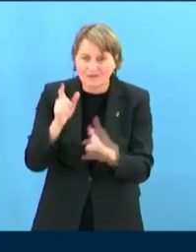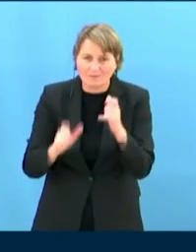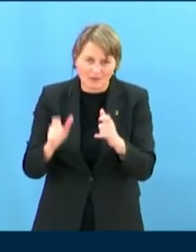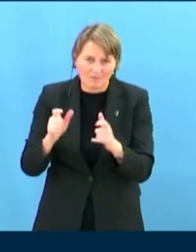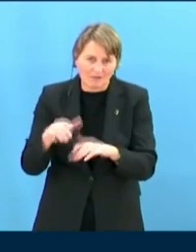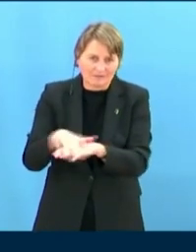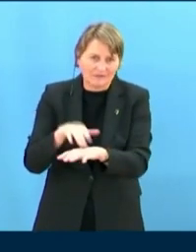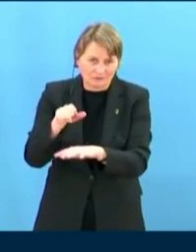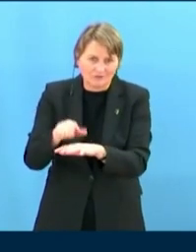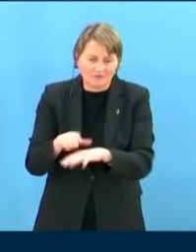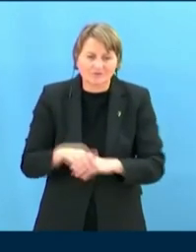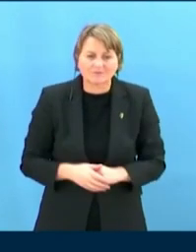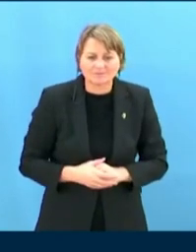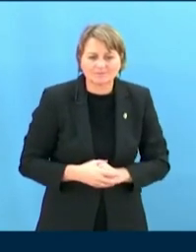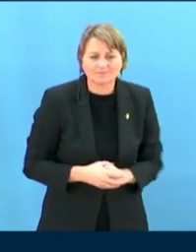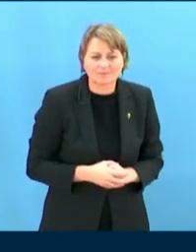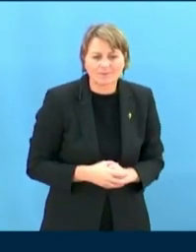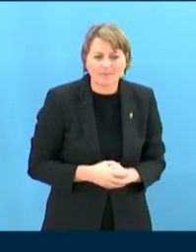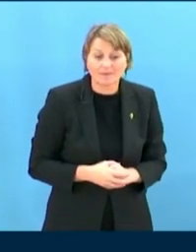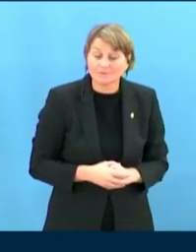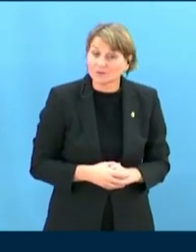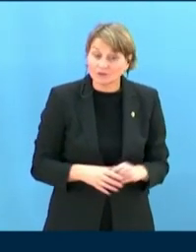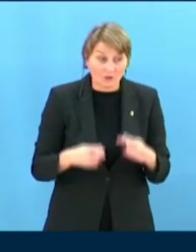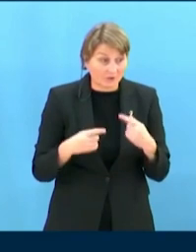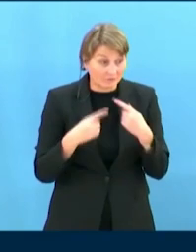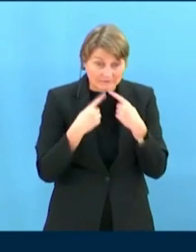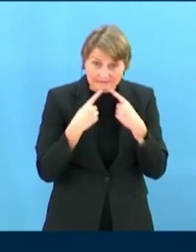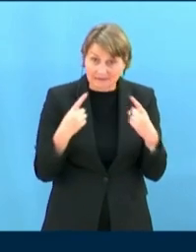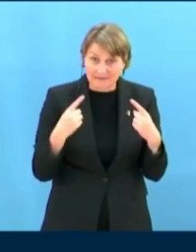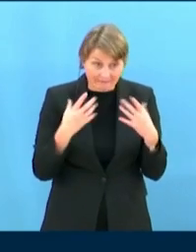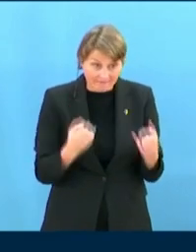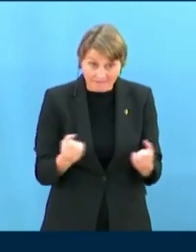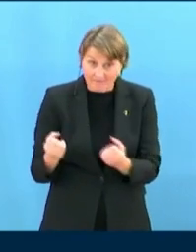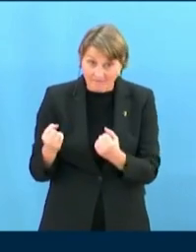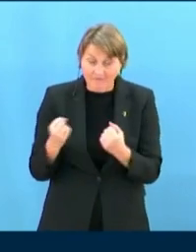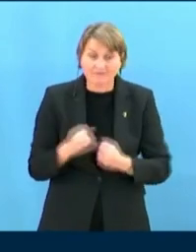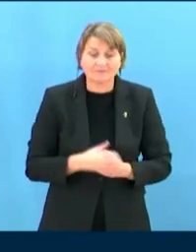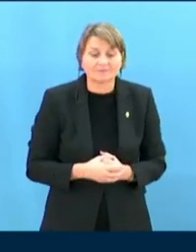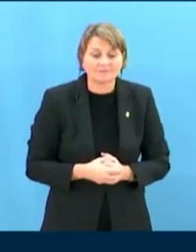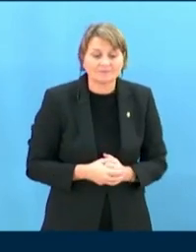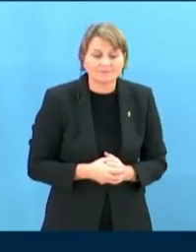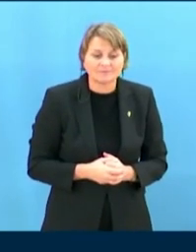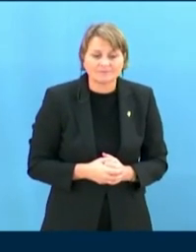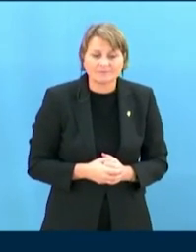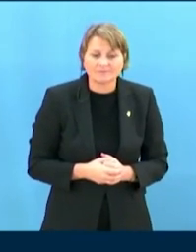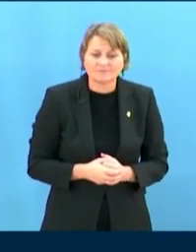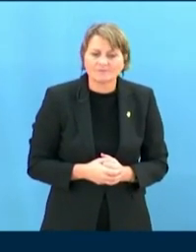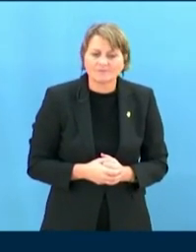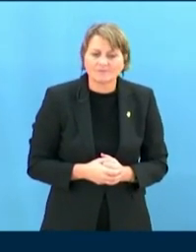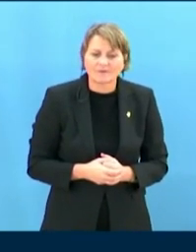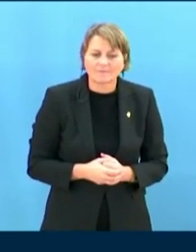ou un organe législatif représentatif correspondant et de pouvoir présenter son texte fondamental ou